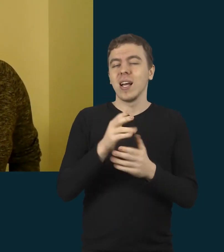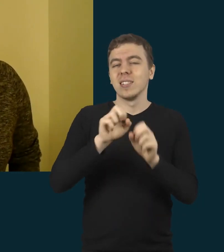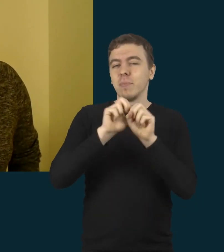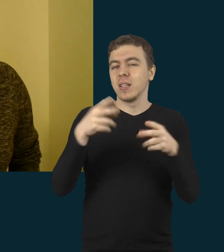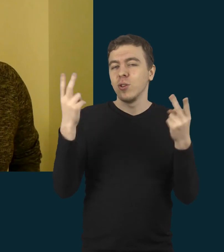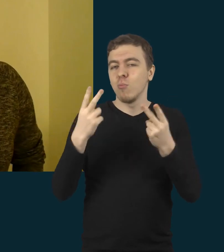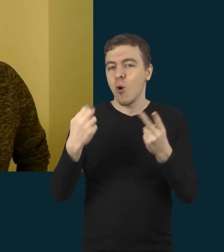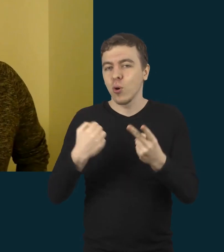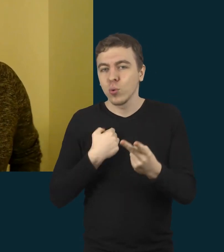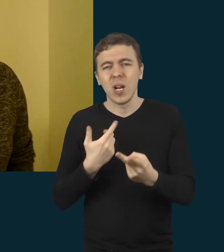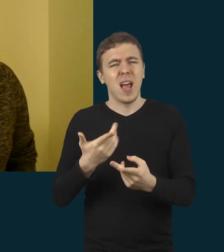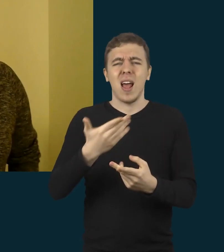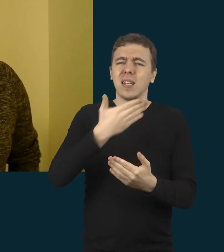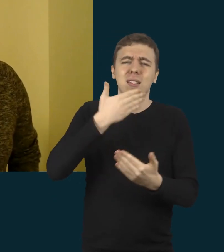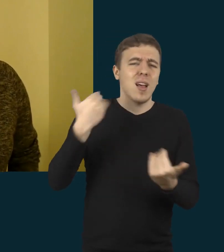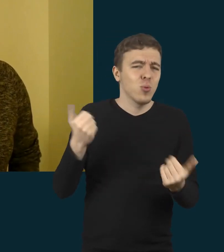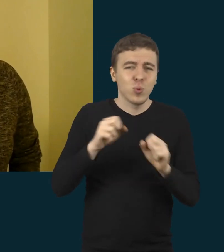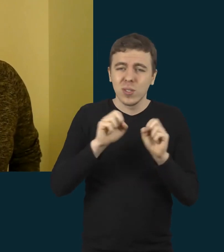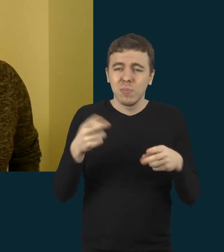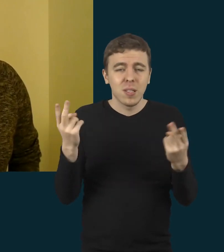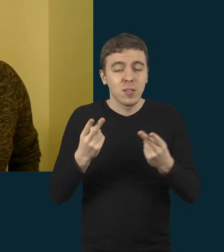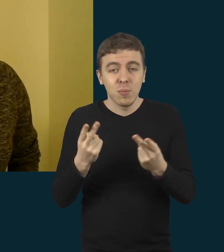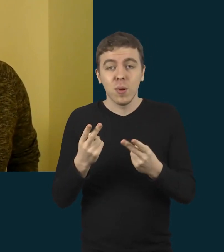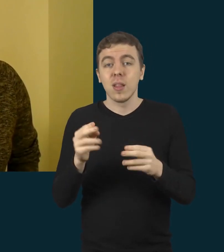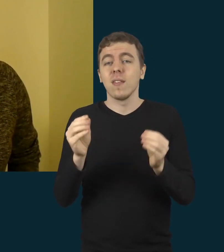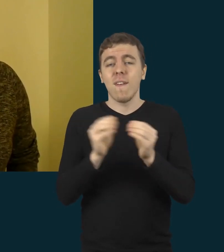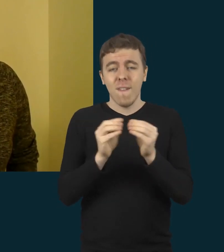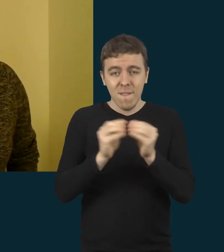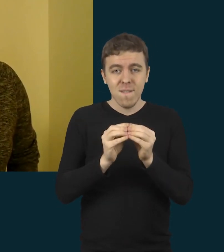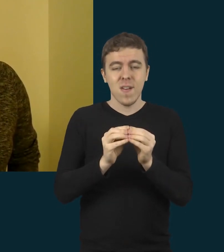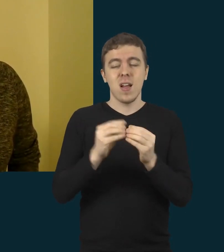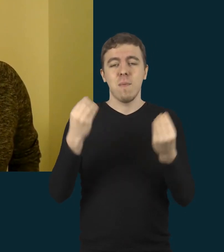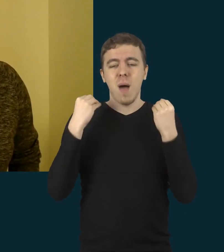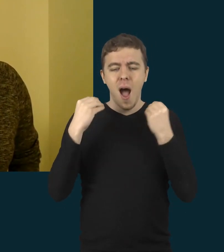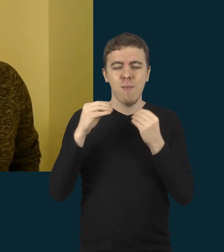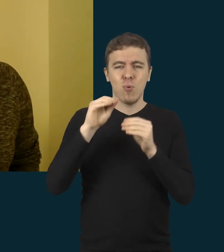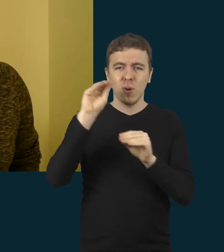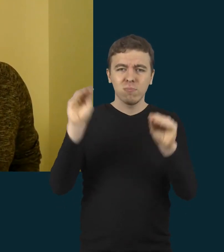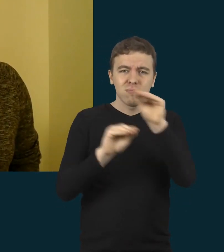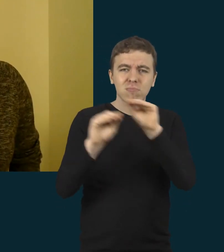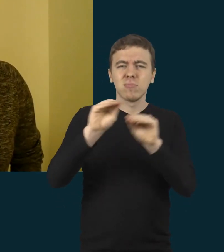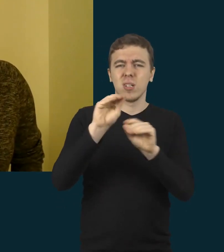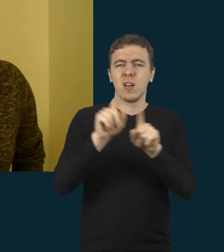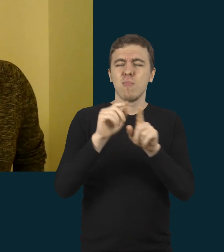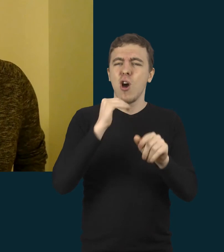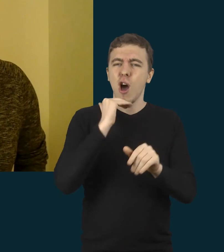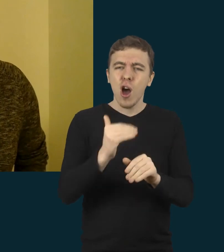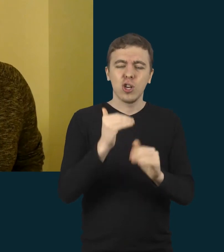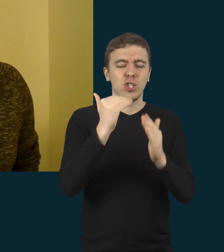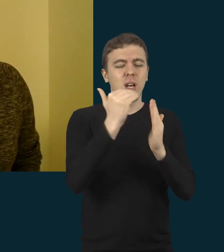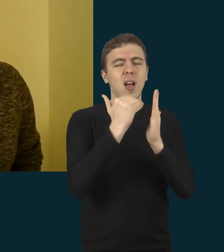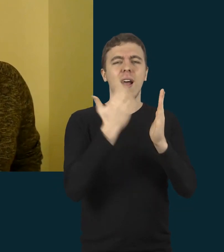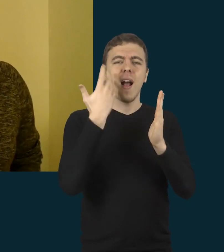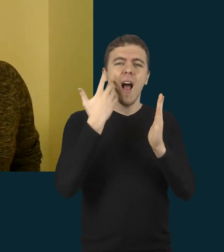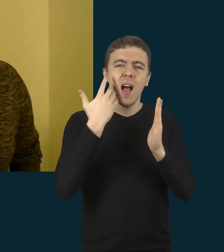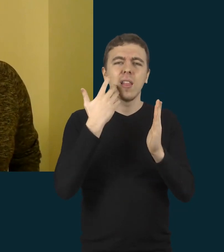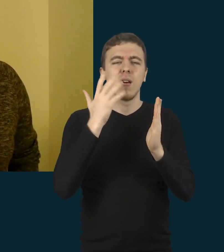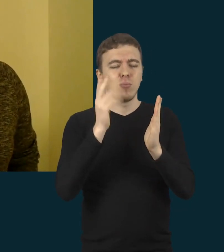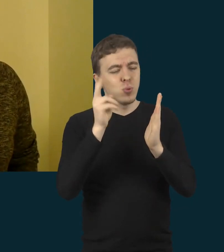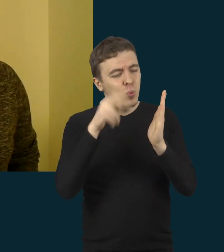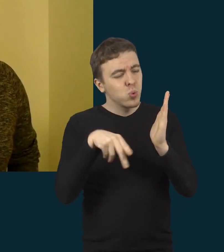poriką, ar jis jų neturi. Tai tas pamokos struktūravimas, visas aiškumas išdėstama, kas po ko vyks, nes